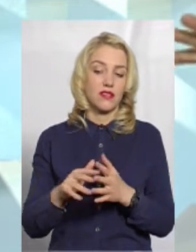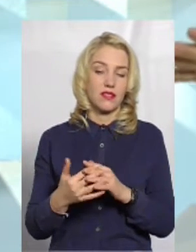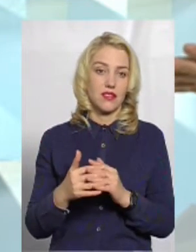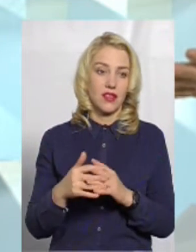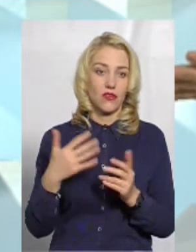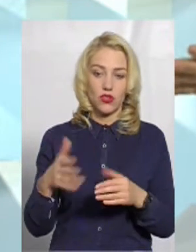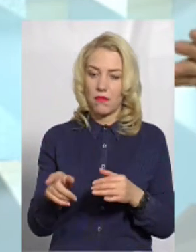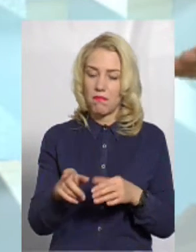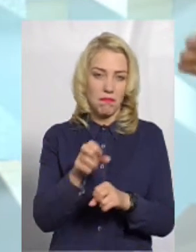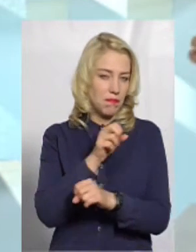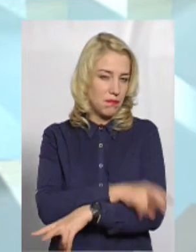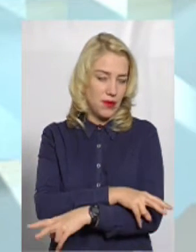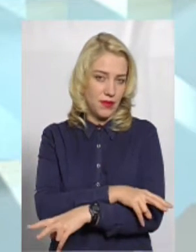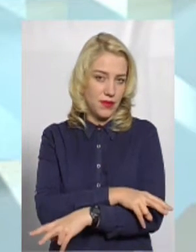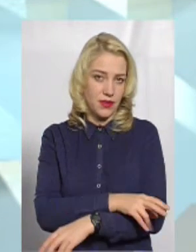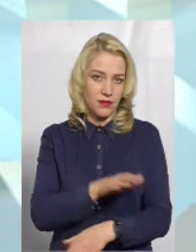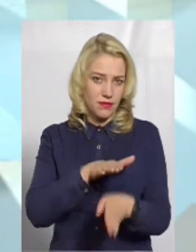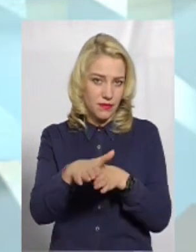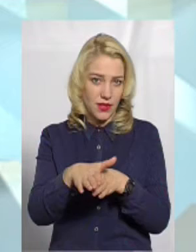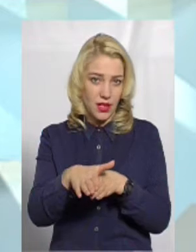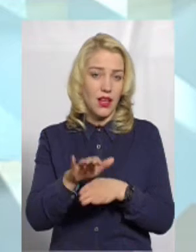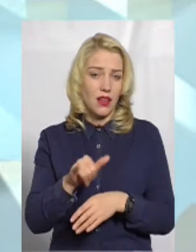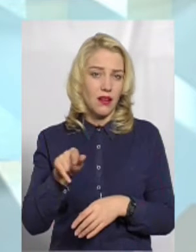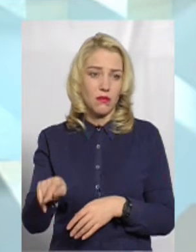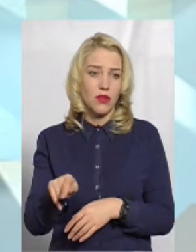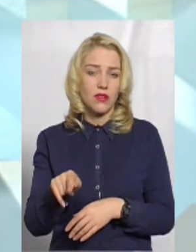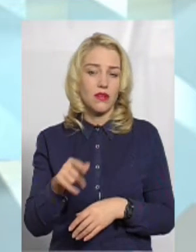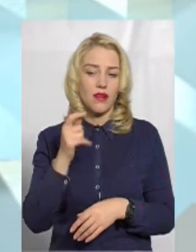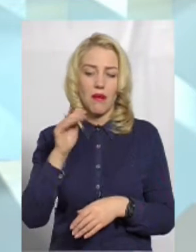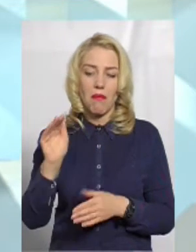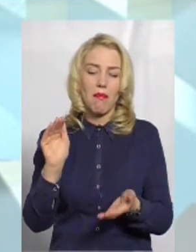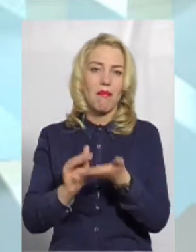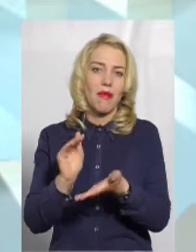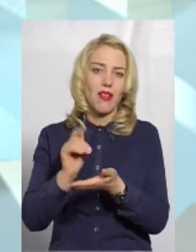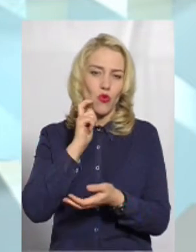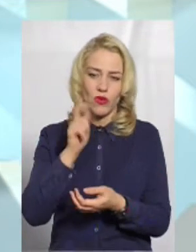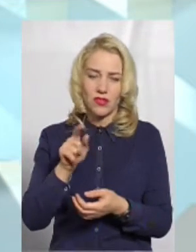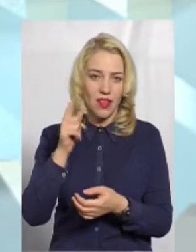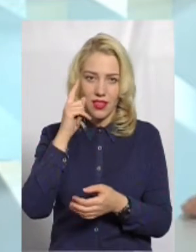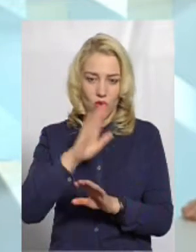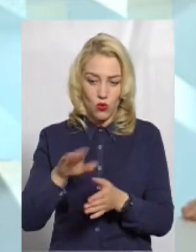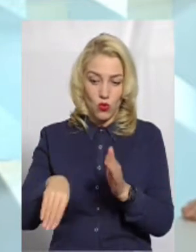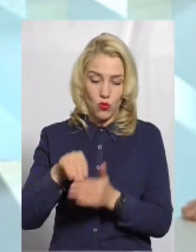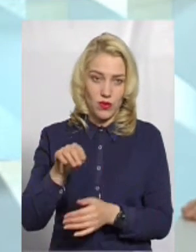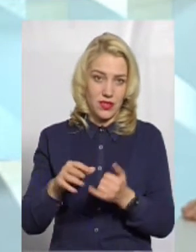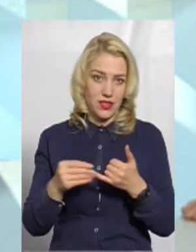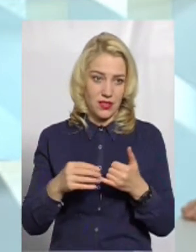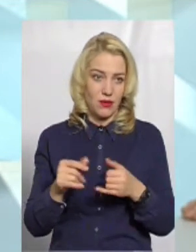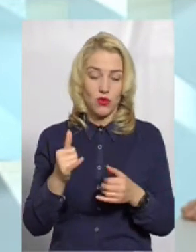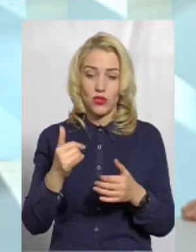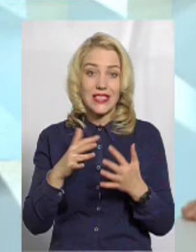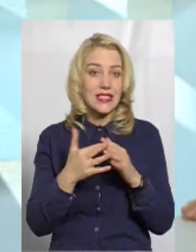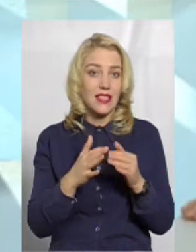селяни розорені, розорені, там цей маленький українець навіть і не думає купляти землю. Селяни